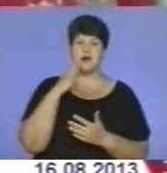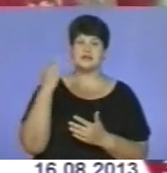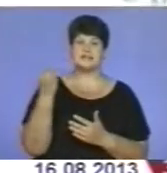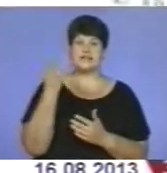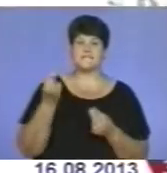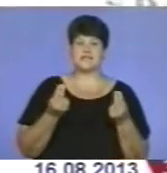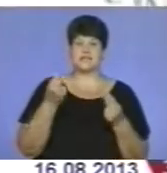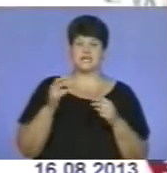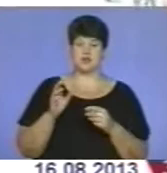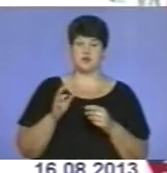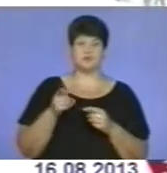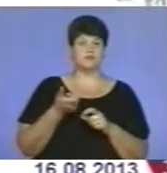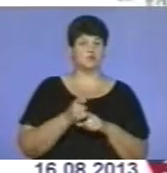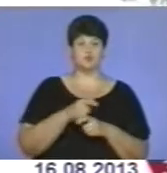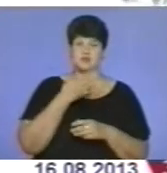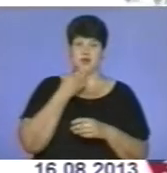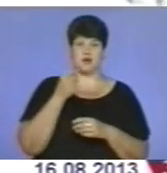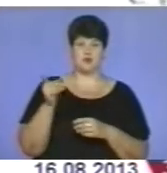іглів, бо там дуже гарно.